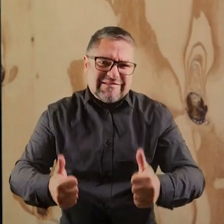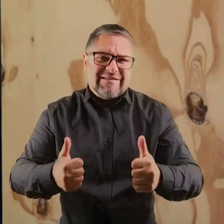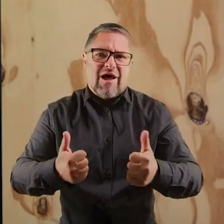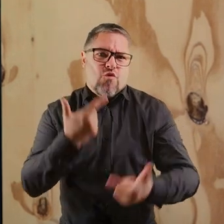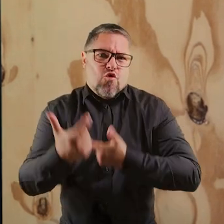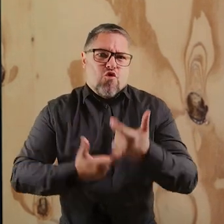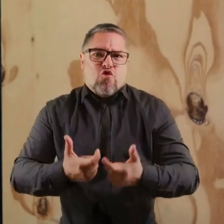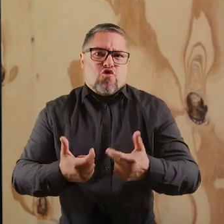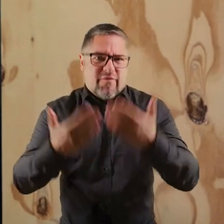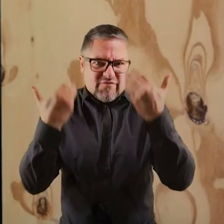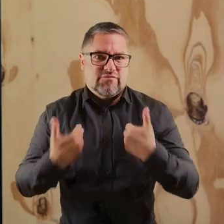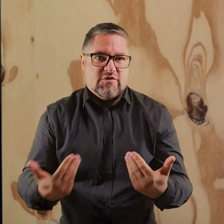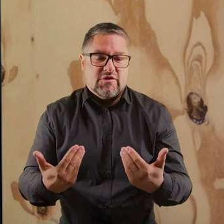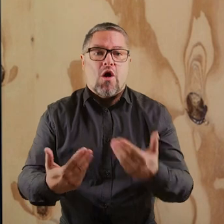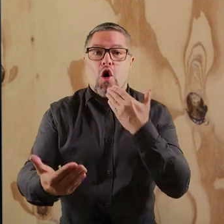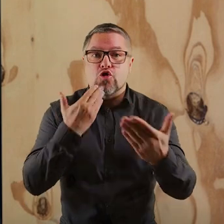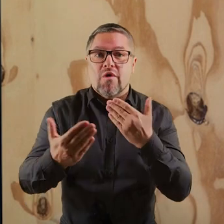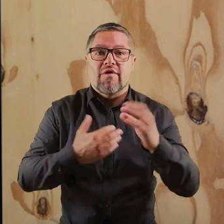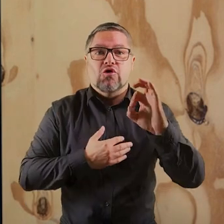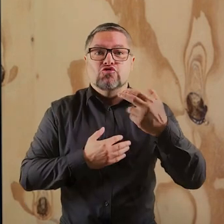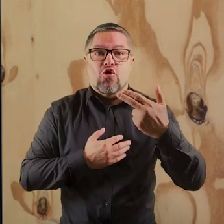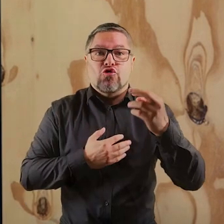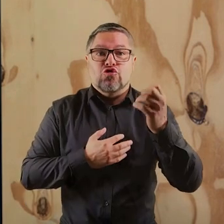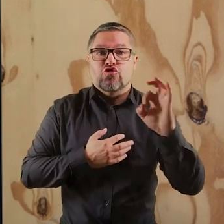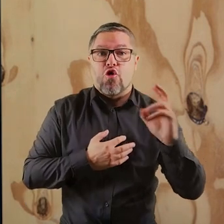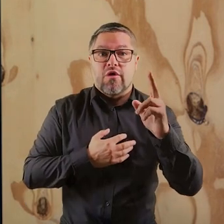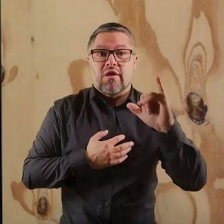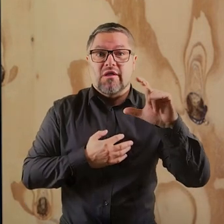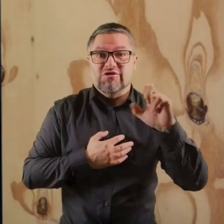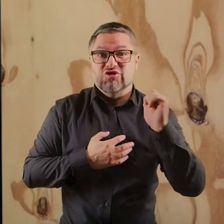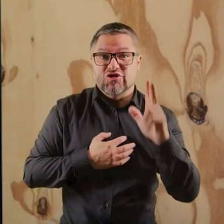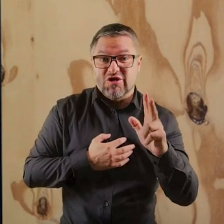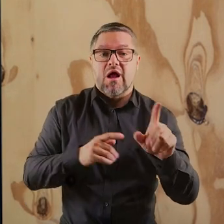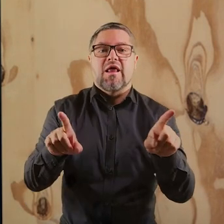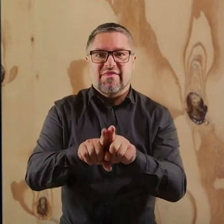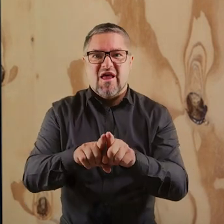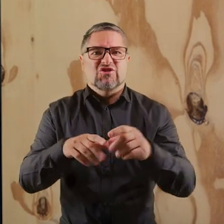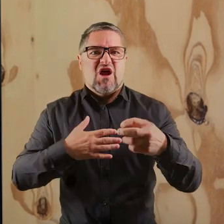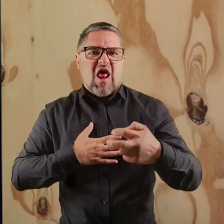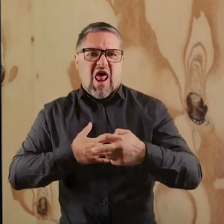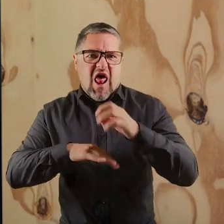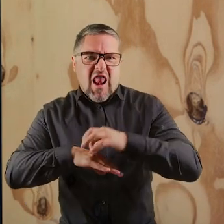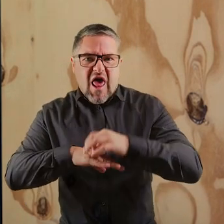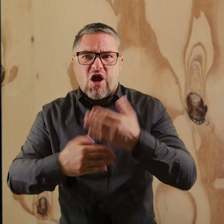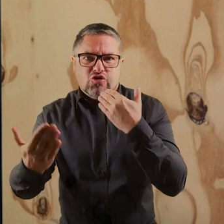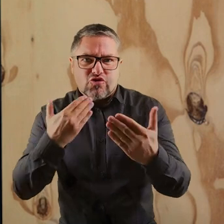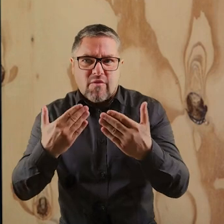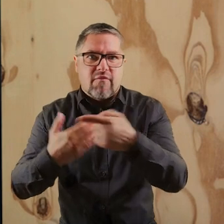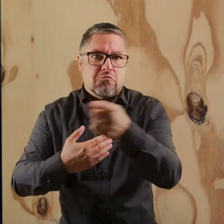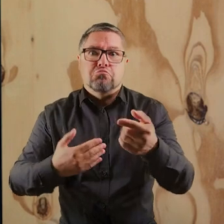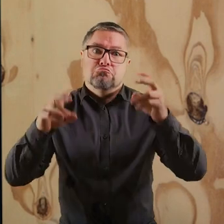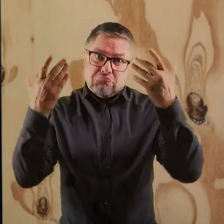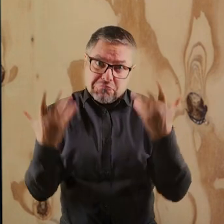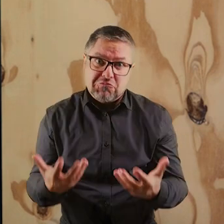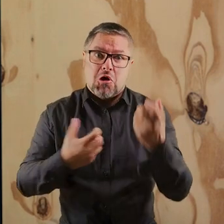rozmowach z profesorem Sanitoli Kimczyk, ale i też lekarzami, jakby była taka otwartość na to, aby zacząć